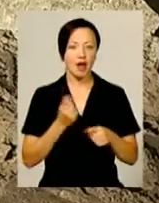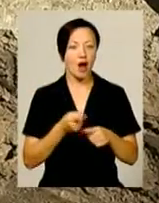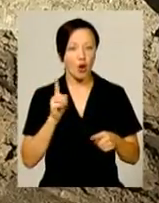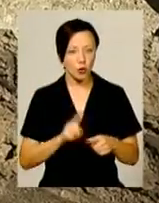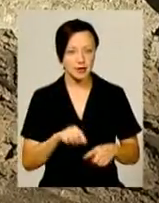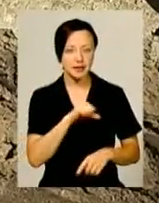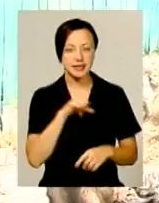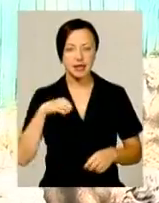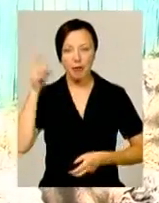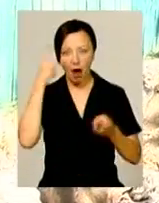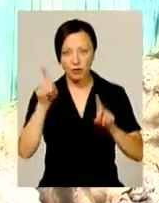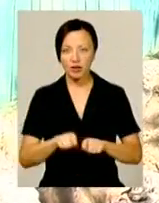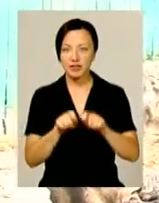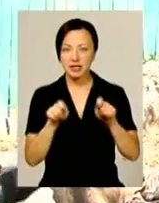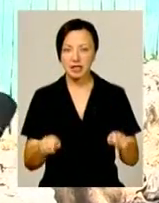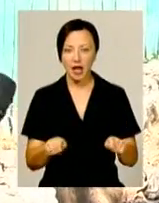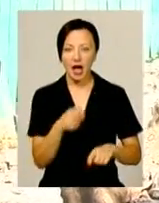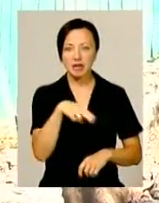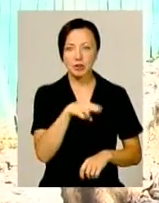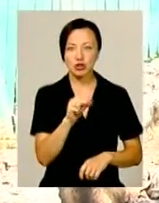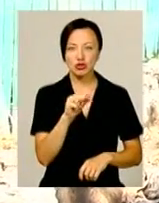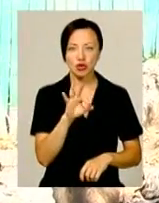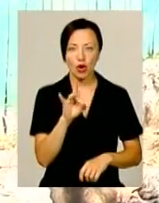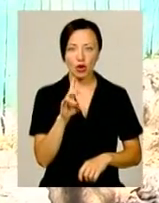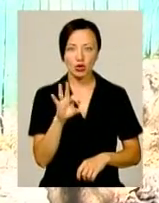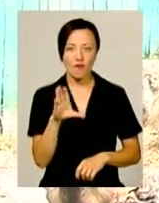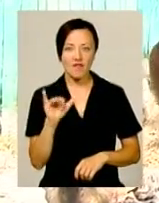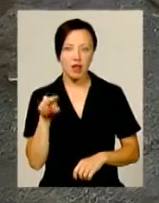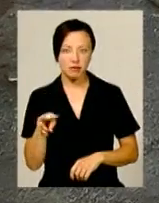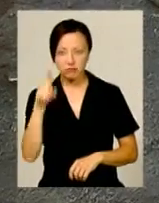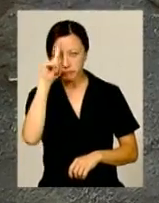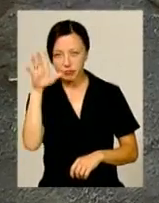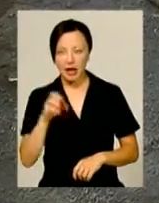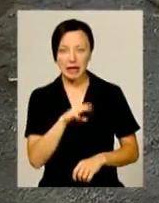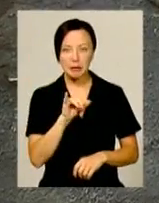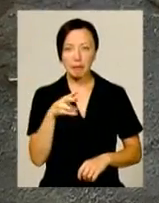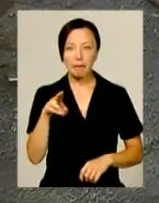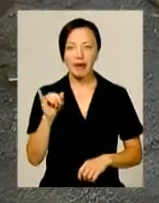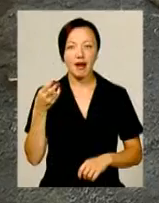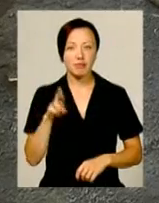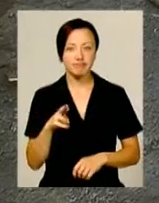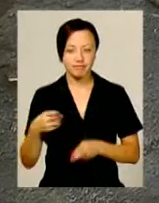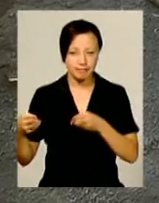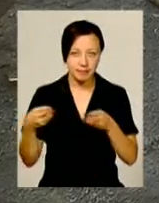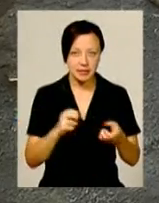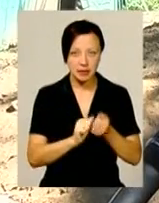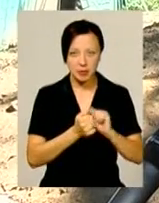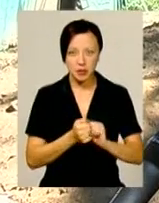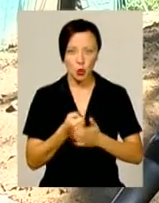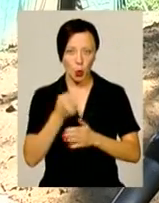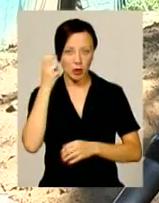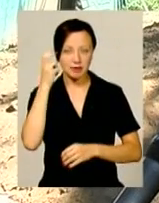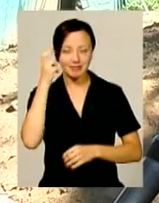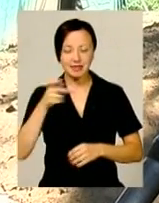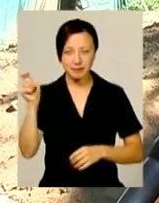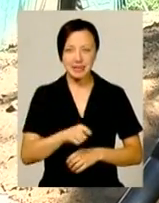сам автор відкриття Дмитро Чорновіл – знавець трипільської культури. До Кам'янця він спеціально приїхав з Києва. Якщо